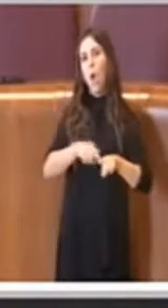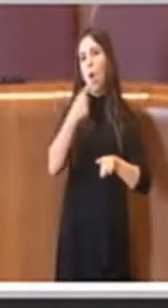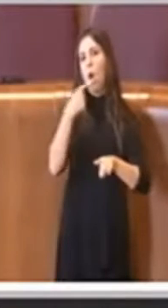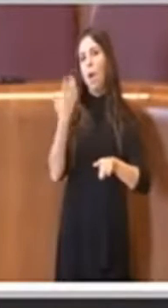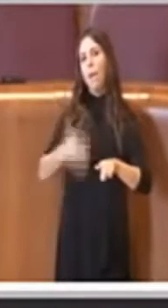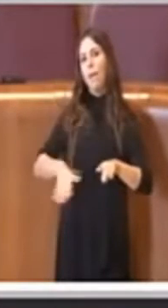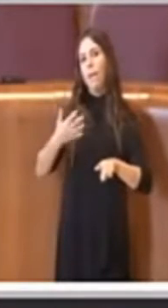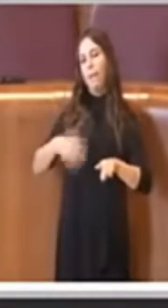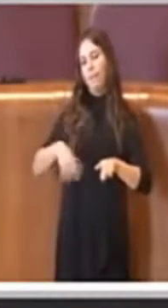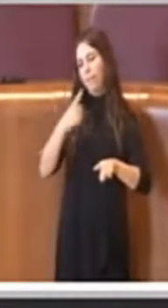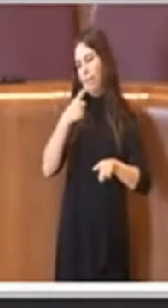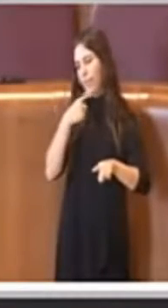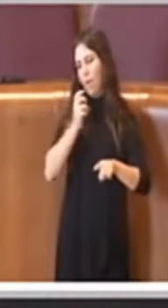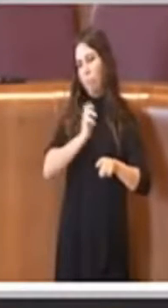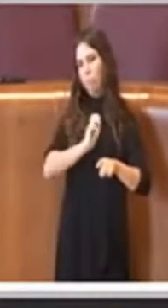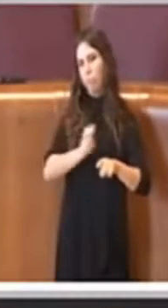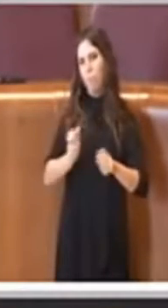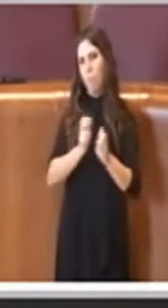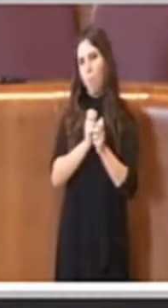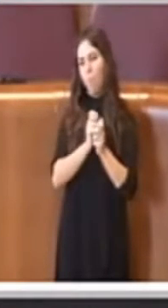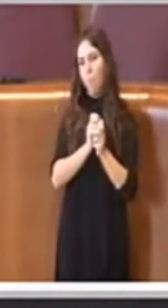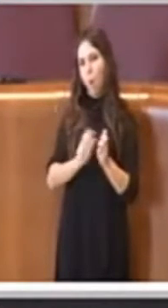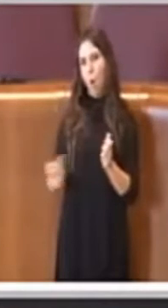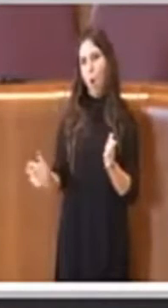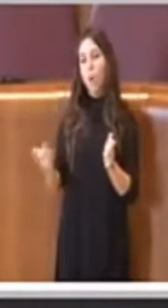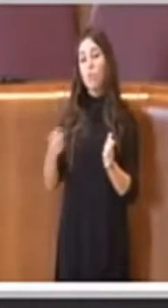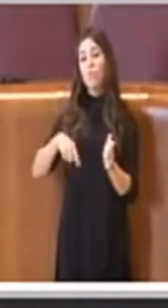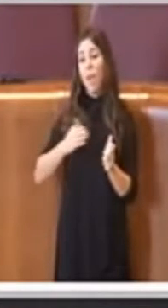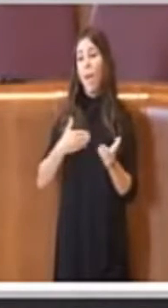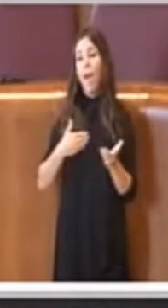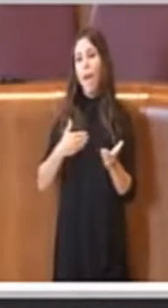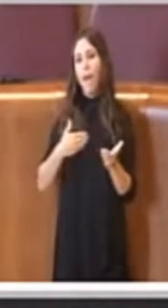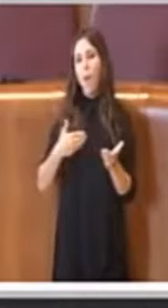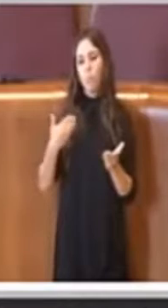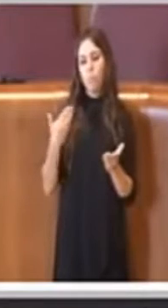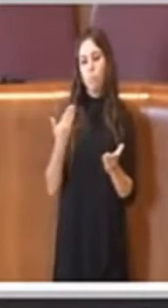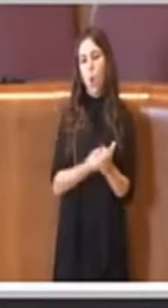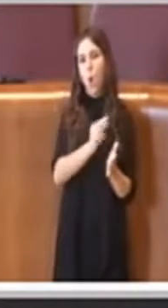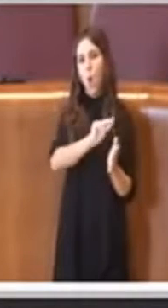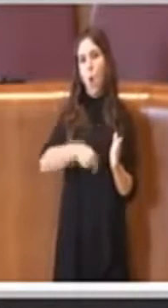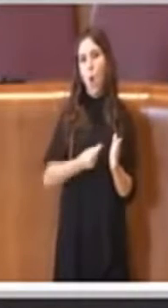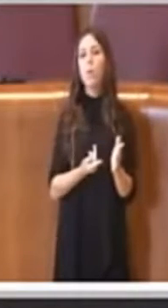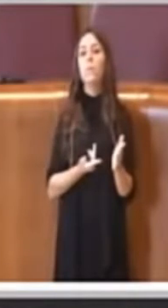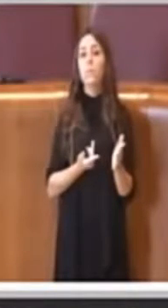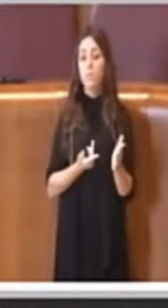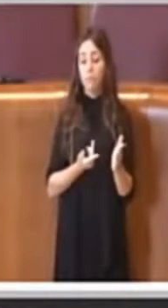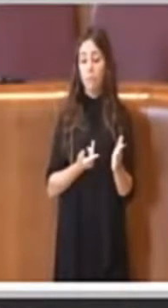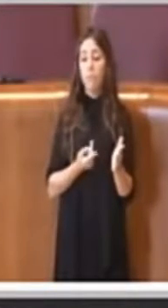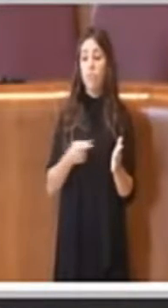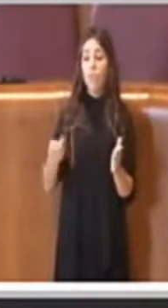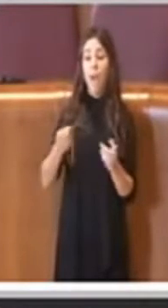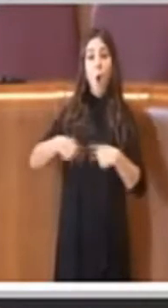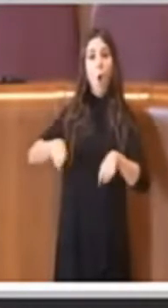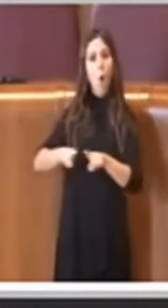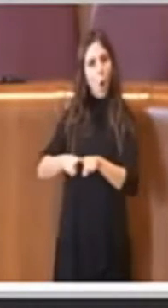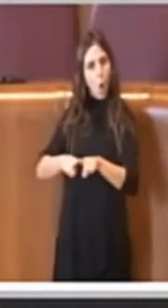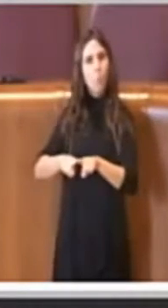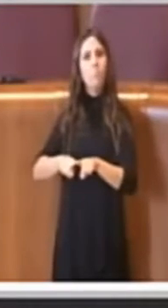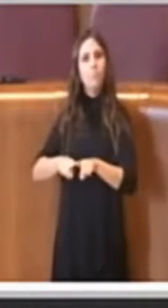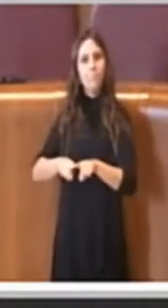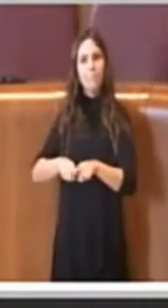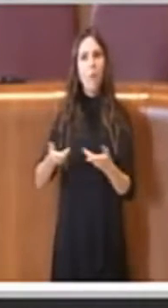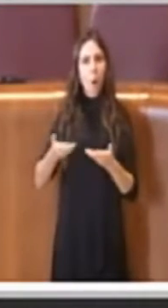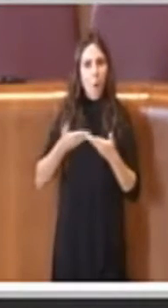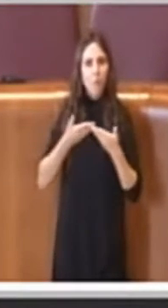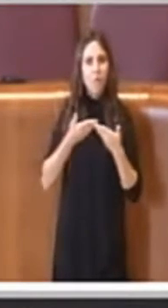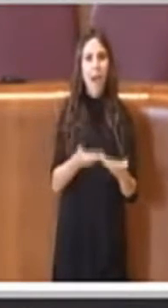diverse cose in commissione, c'è la proposta di un emendamento su cui tutta la commissione si è espressa favorevolmente,